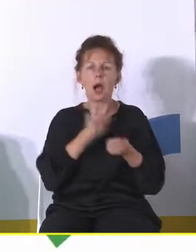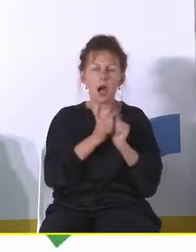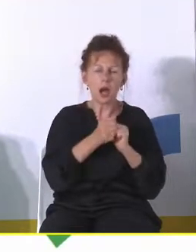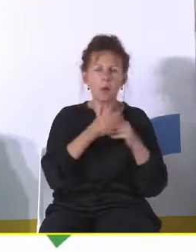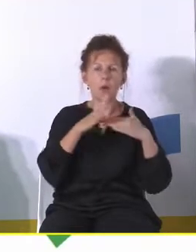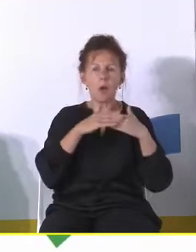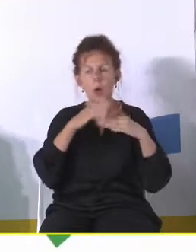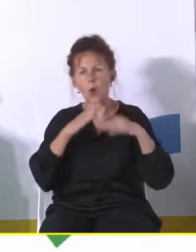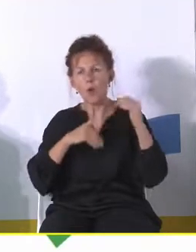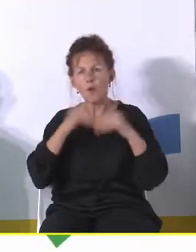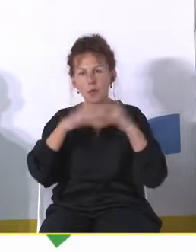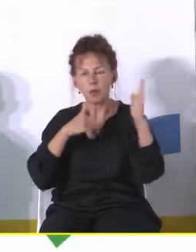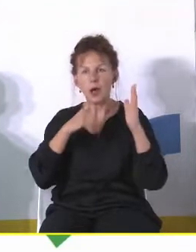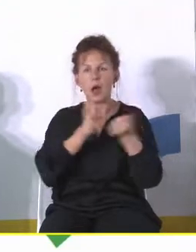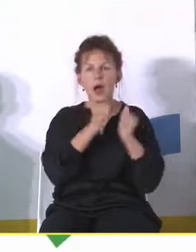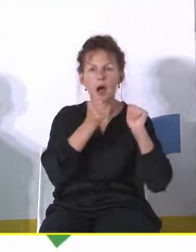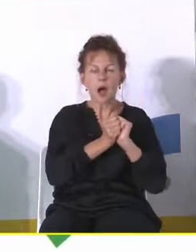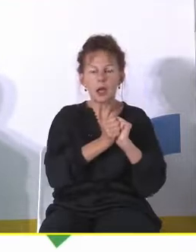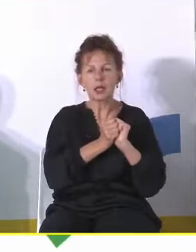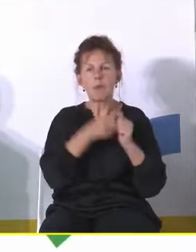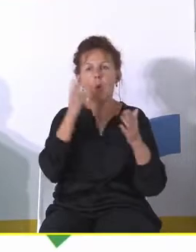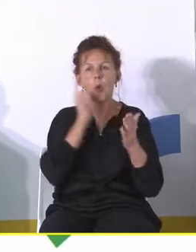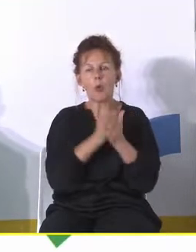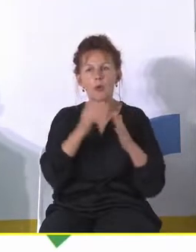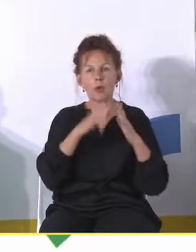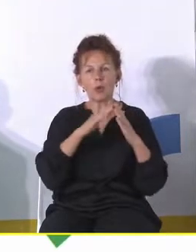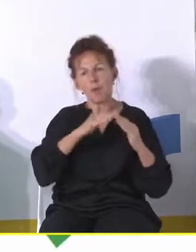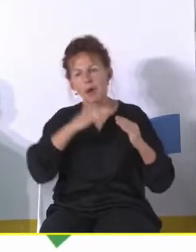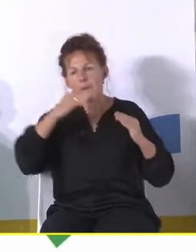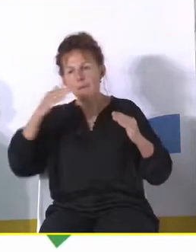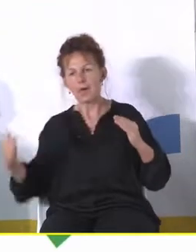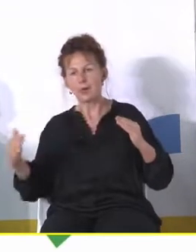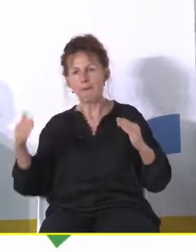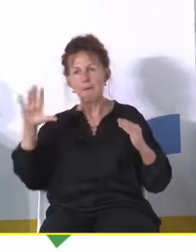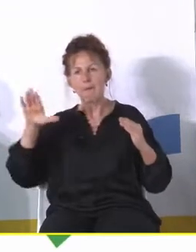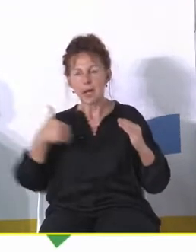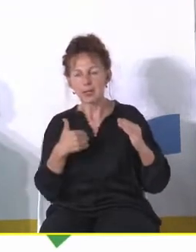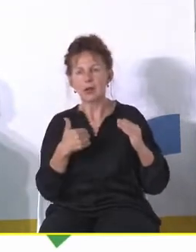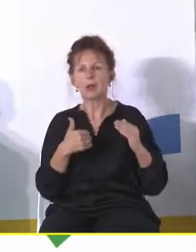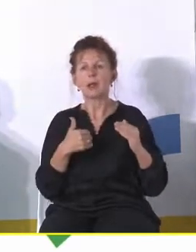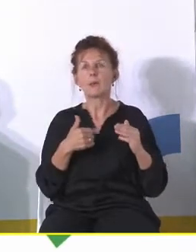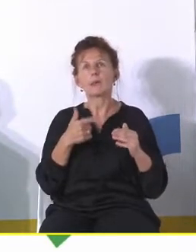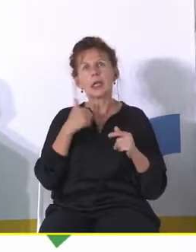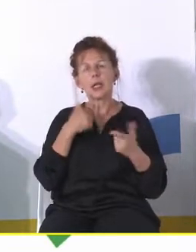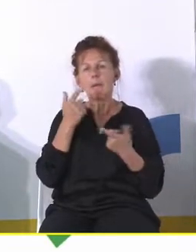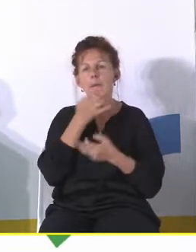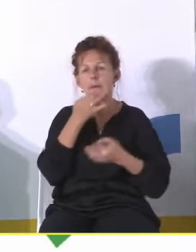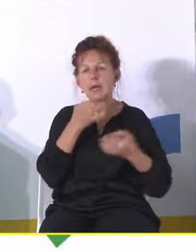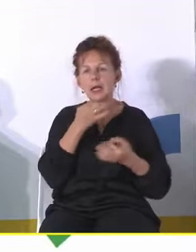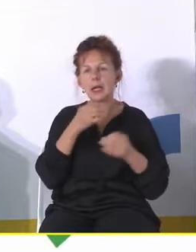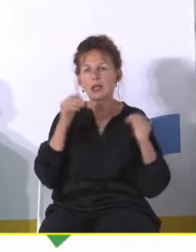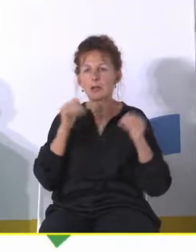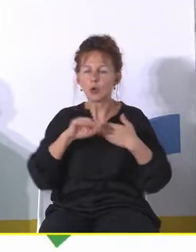dom pod Poznaniem i się wyprowadzamy. I tak to działa. Zatem pytanie, ja bym postawił, może